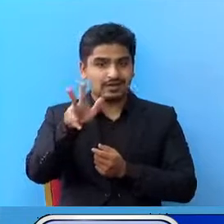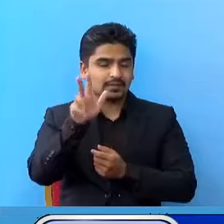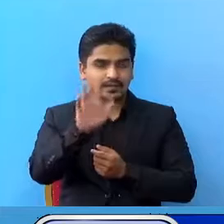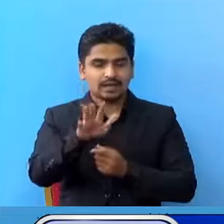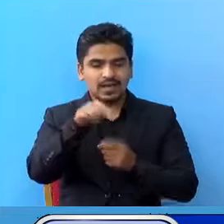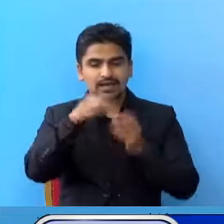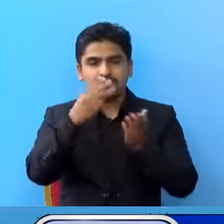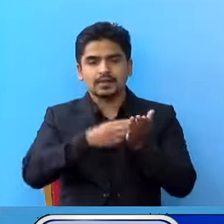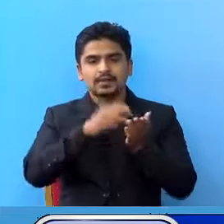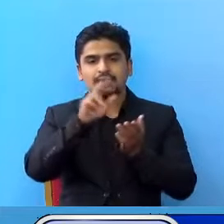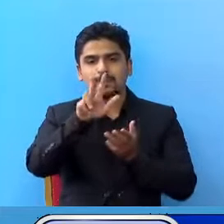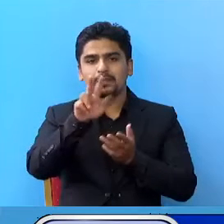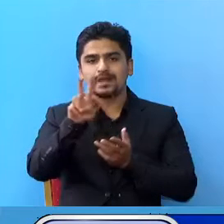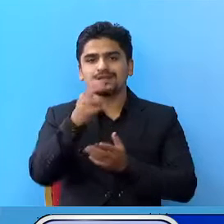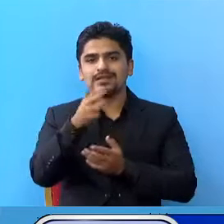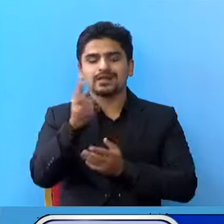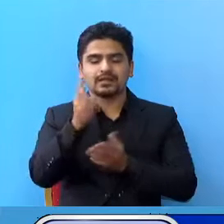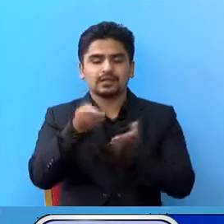रा आजा मात्रे 82